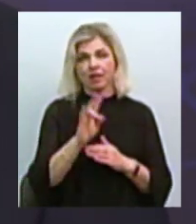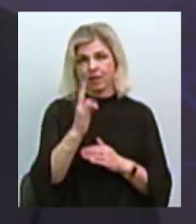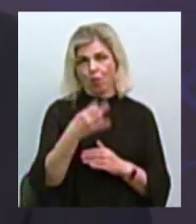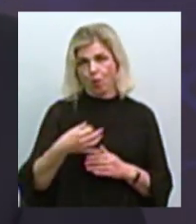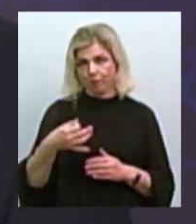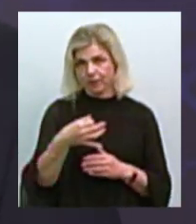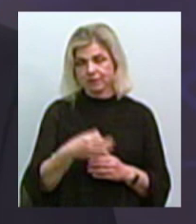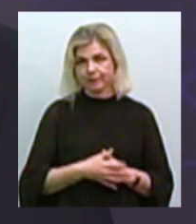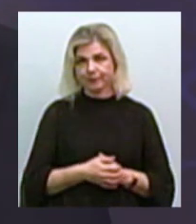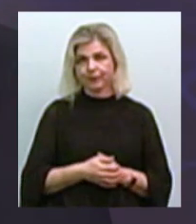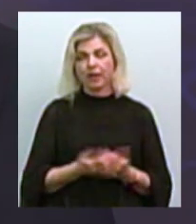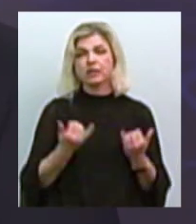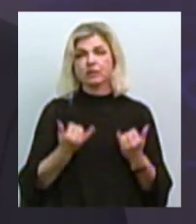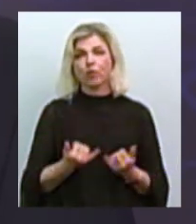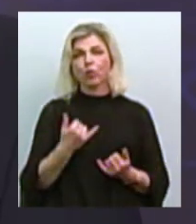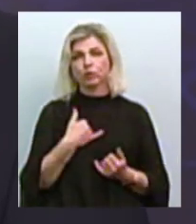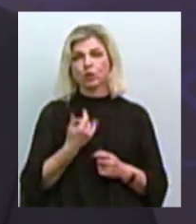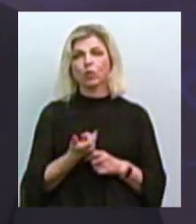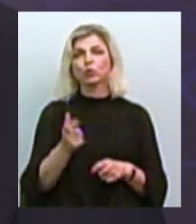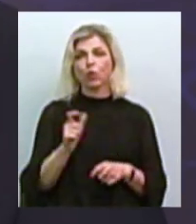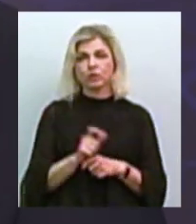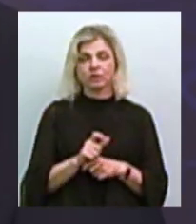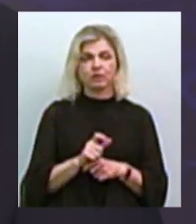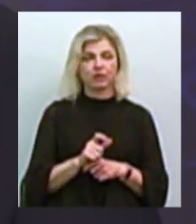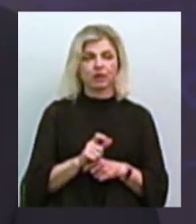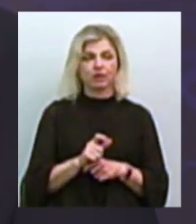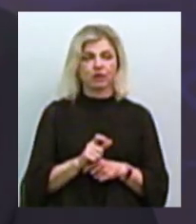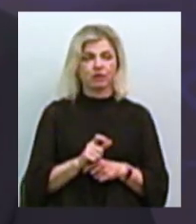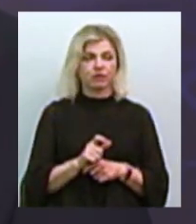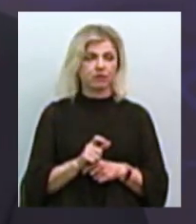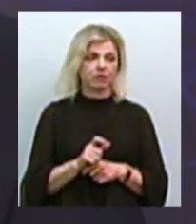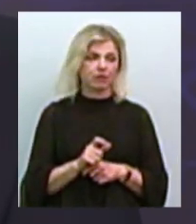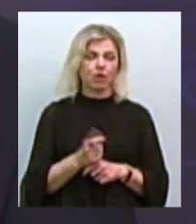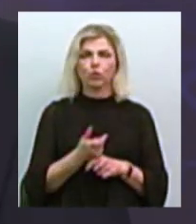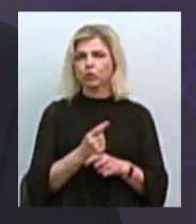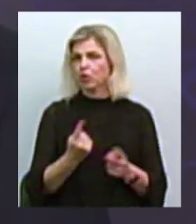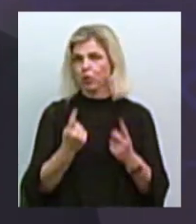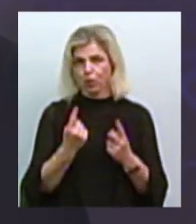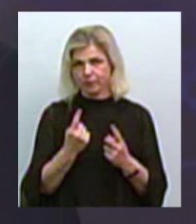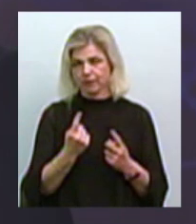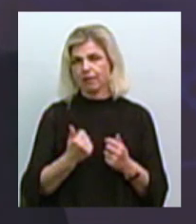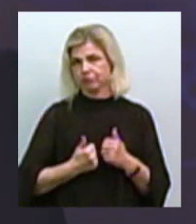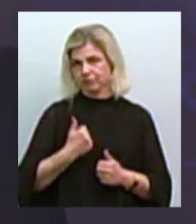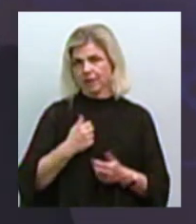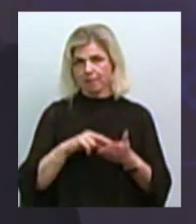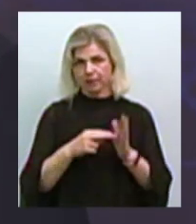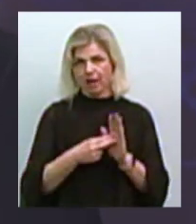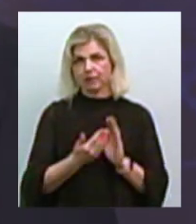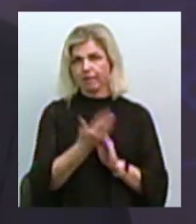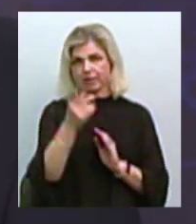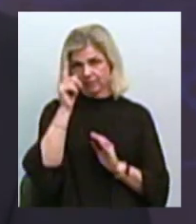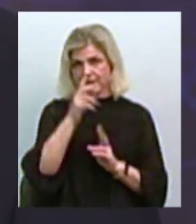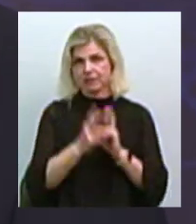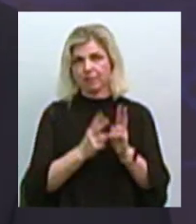області. А сьогодні у нас досить маса амбітних планів. Ви знаєте, що змінюється діюче законодавство,